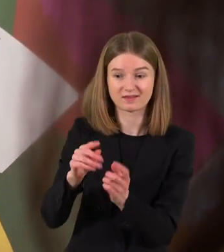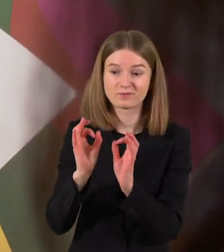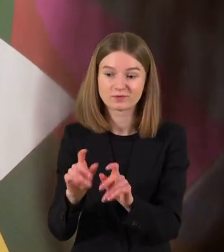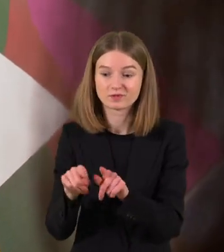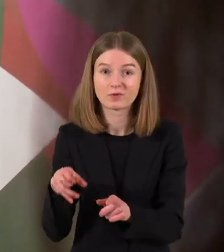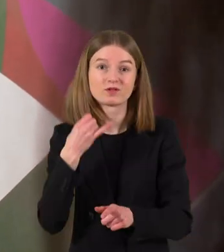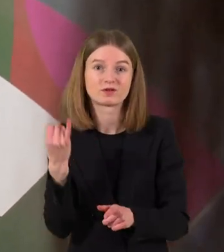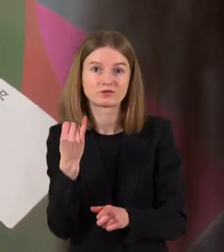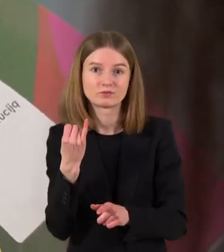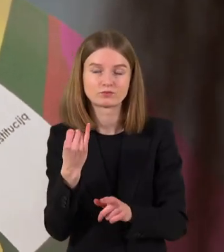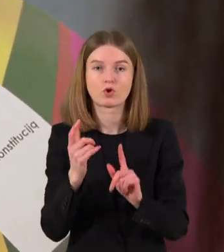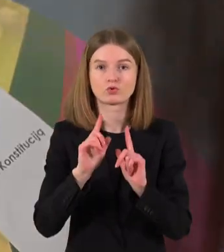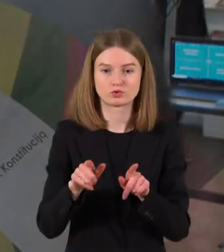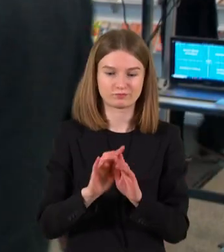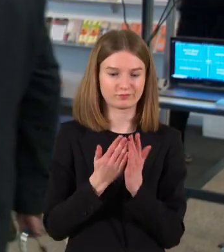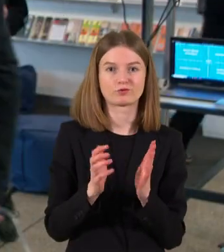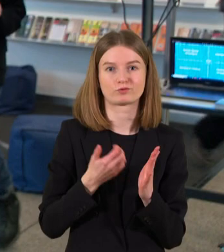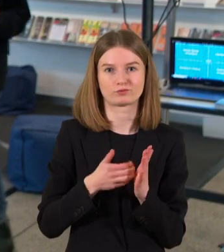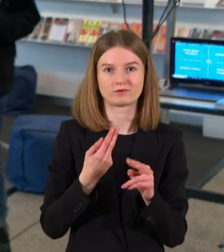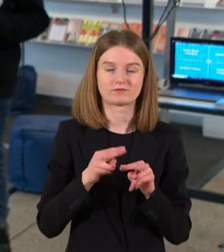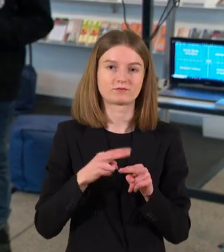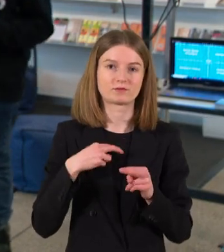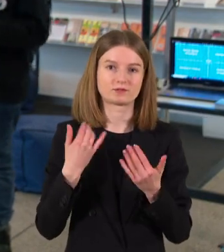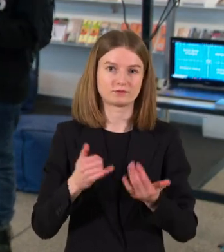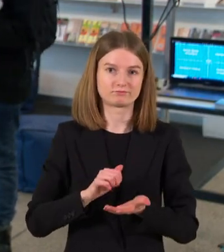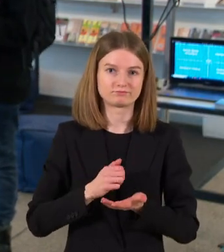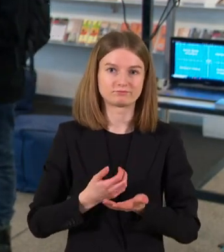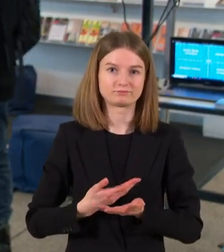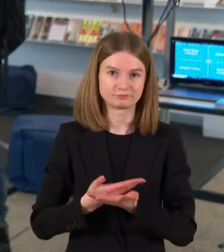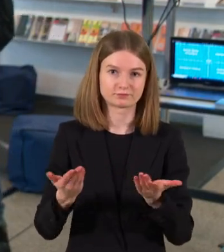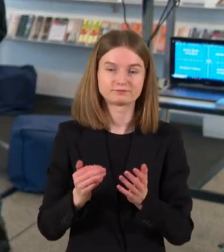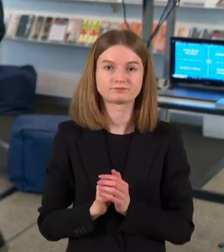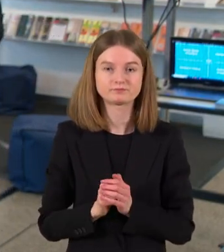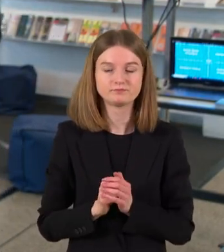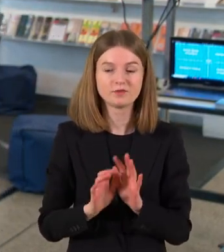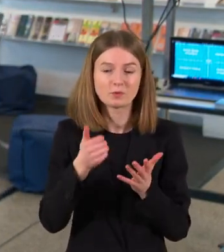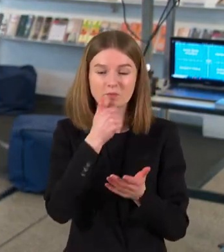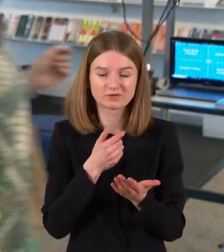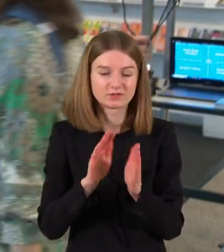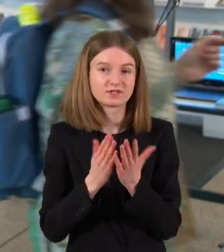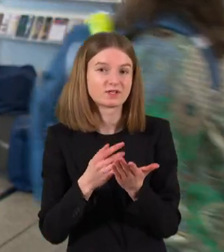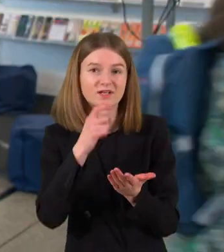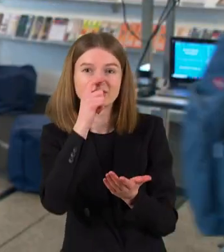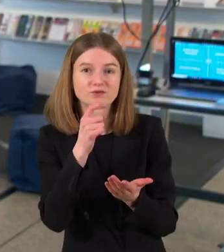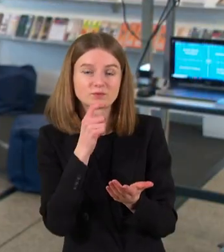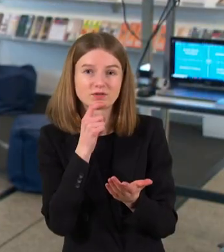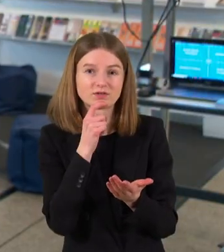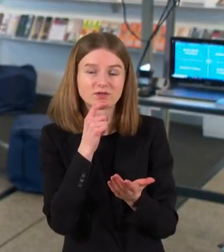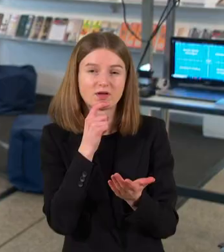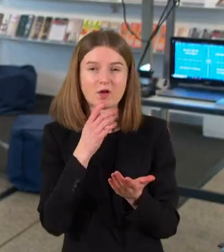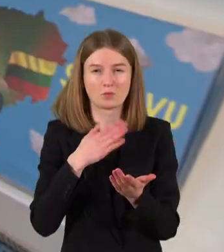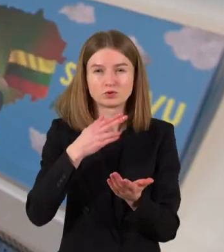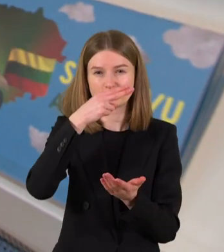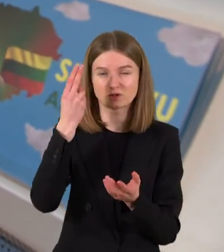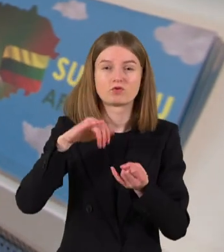mažiesiams skaitytojams, dėja nėra. Na, jeigu jie ir kol kas nesuprastų, galbūt tokios sunkios ir sudėtingos mūsų Lietuvos